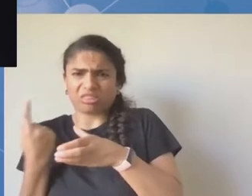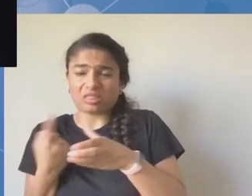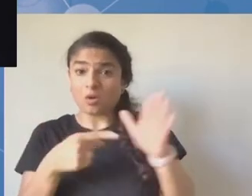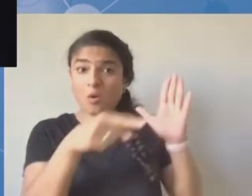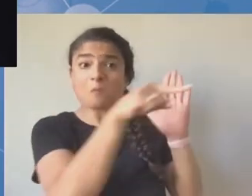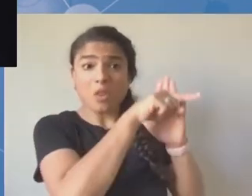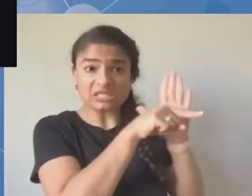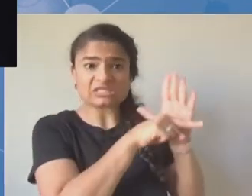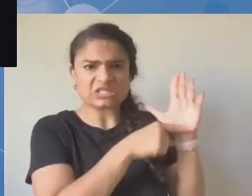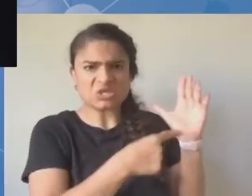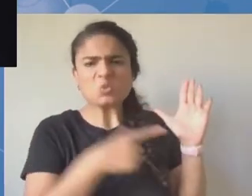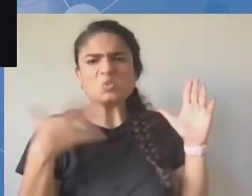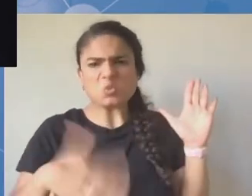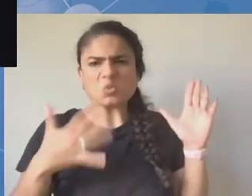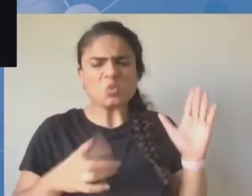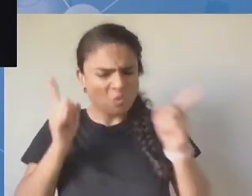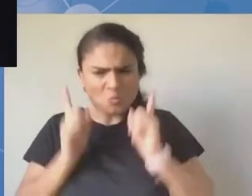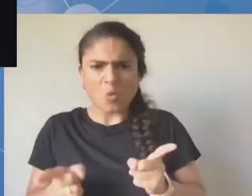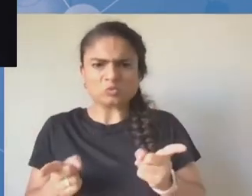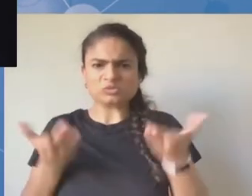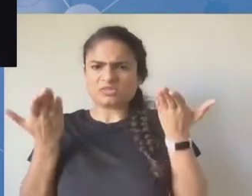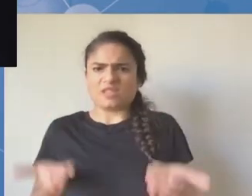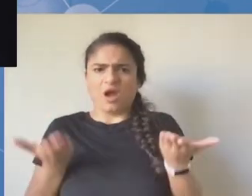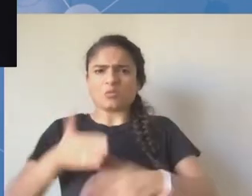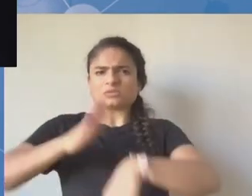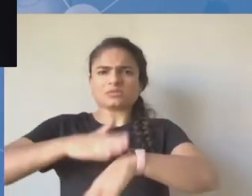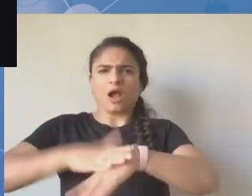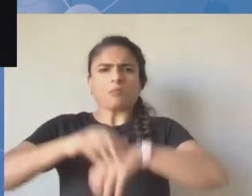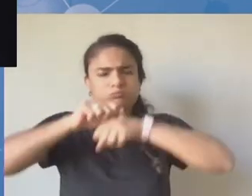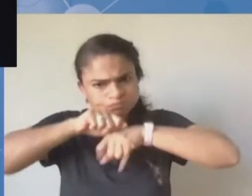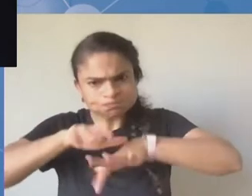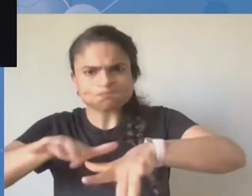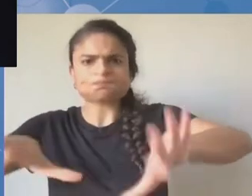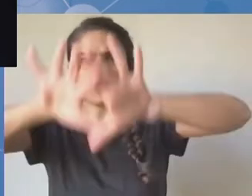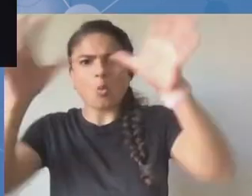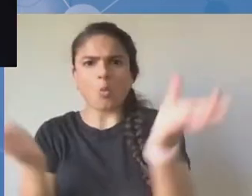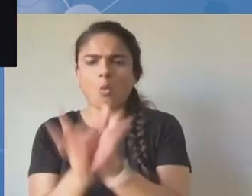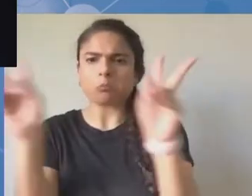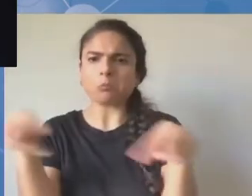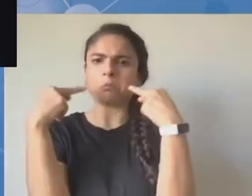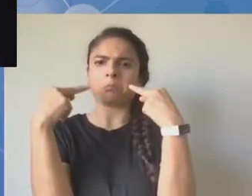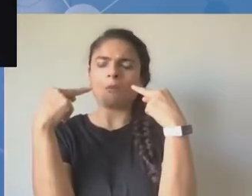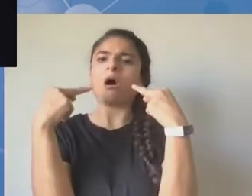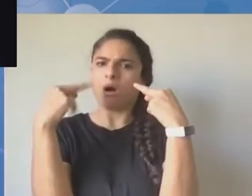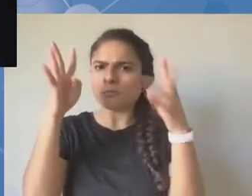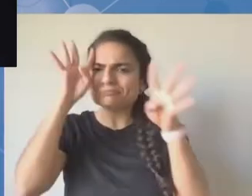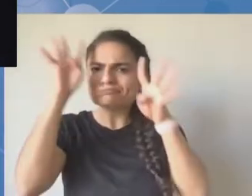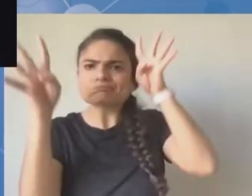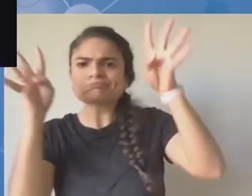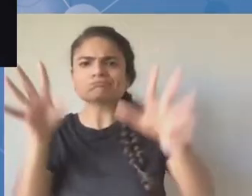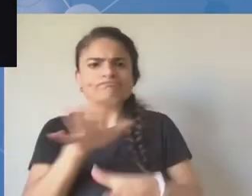kontroluje przyszłość. A kto kontroluje teraźniejszość, kontroluje też przeszłość. A więc zastanówmy się jak